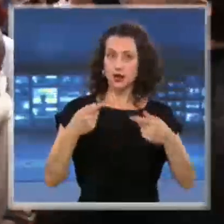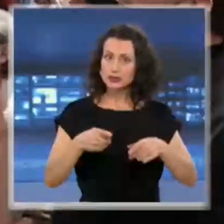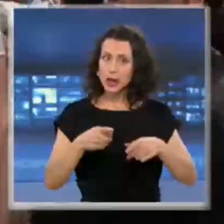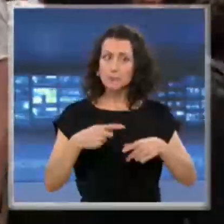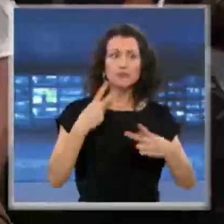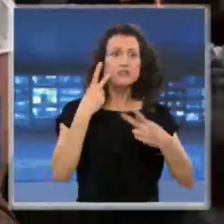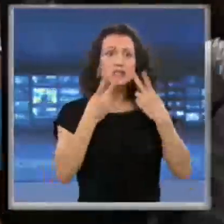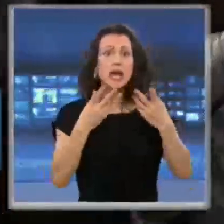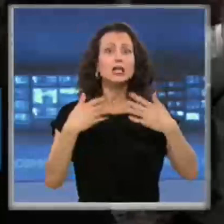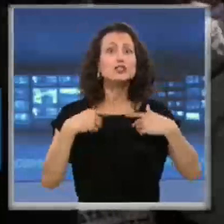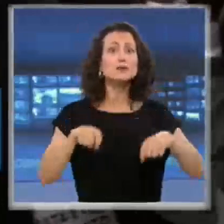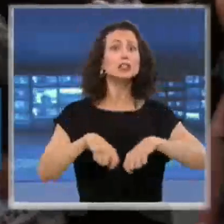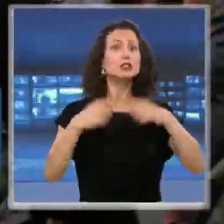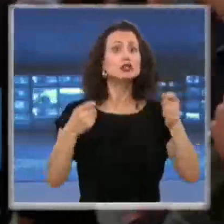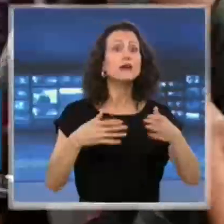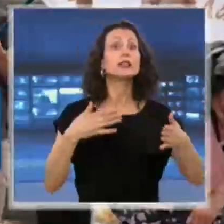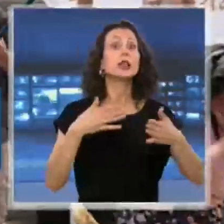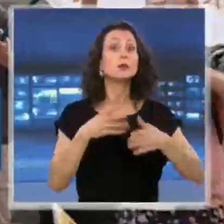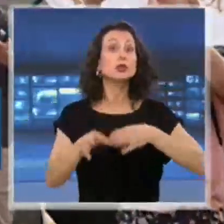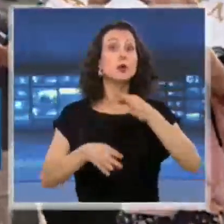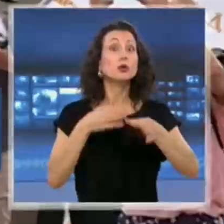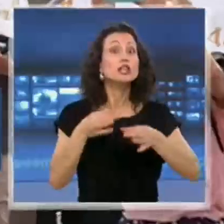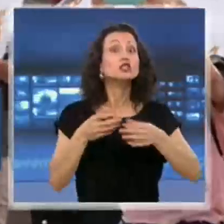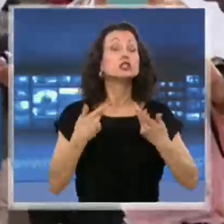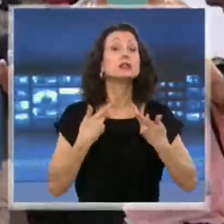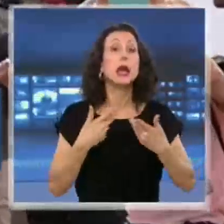мерки заради липсата на физическа дистанция между хората.